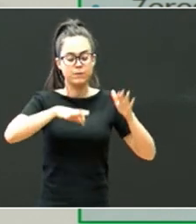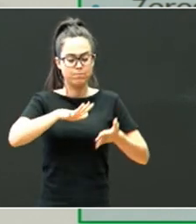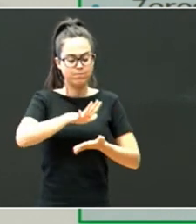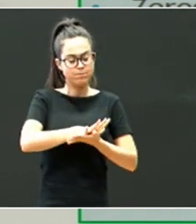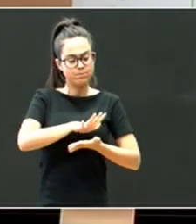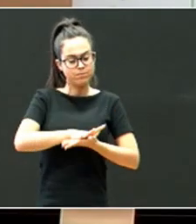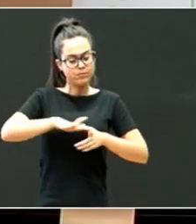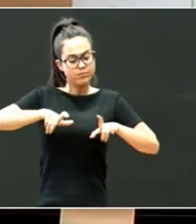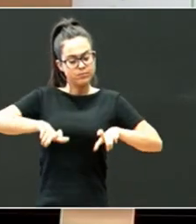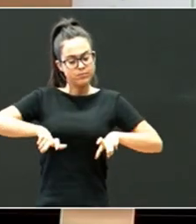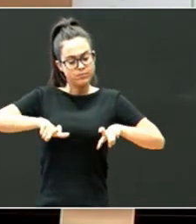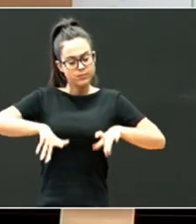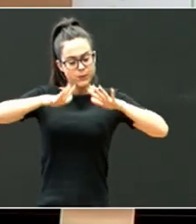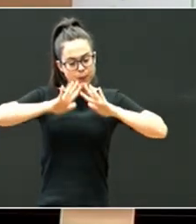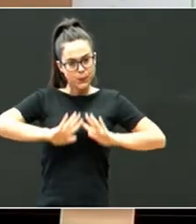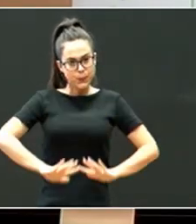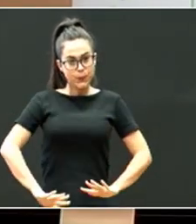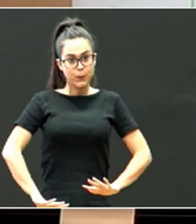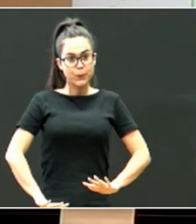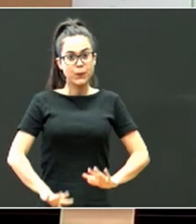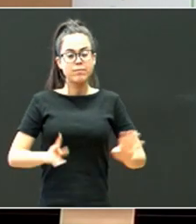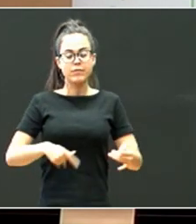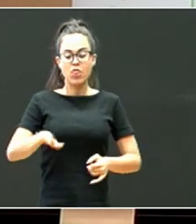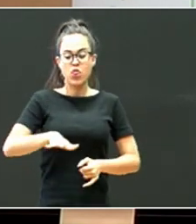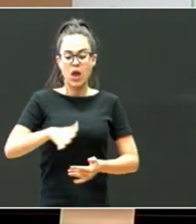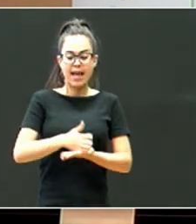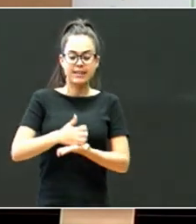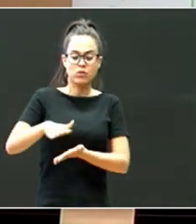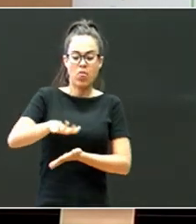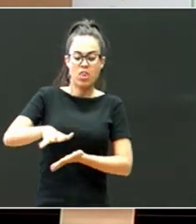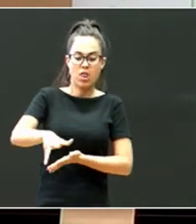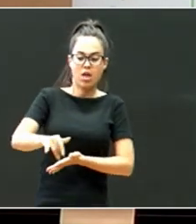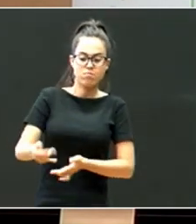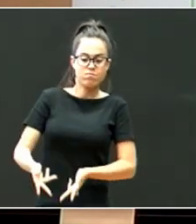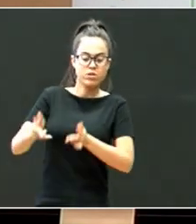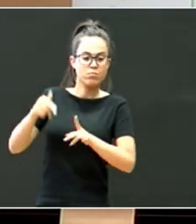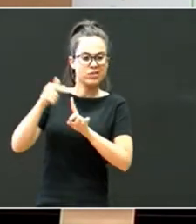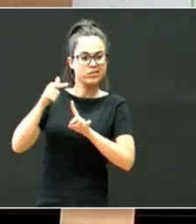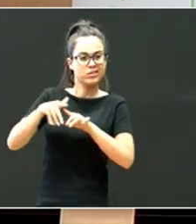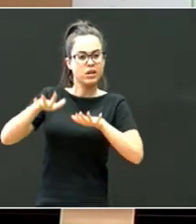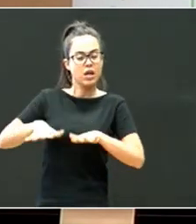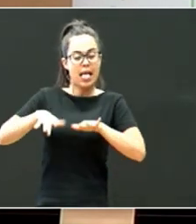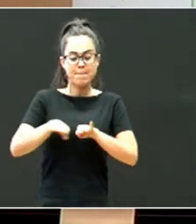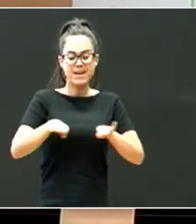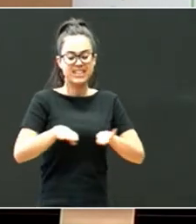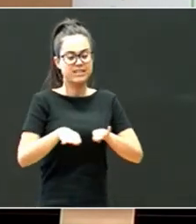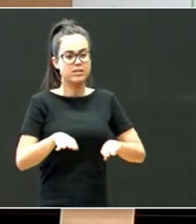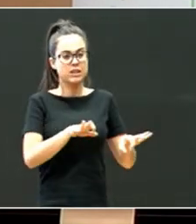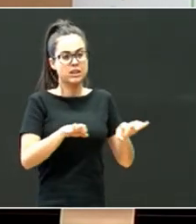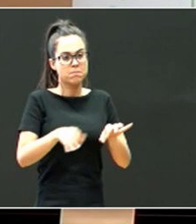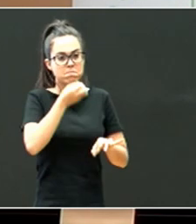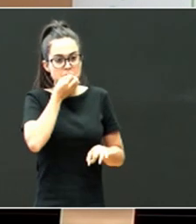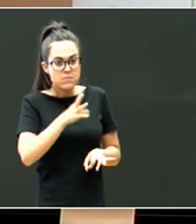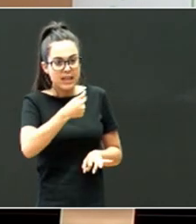baldin badaukot, gelan tokitxo bat, malaren arabera, gela ondo antolatuta, nunko